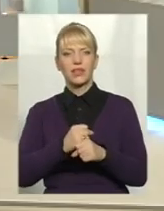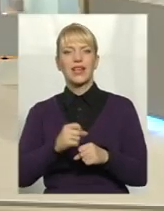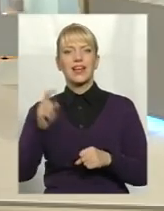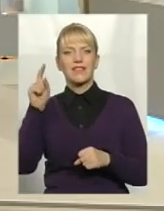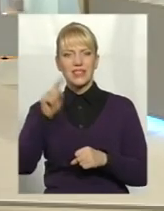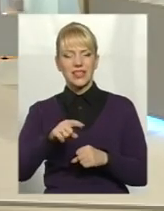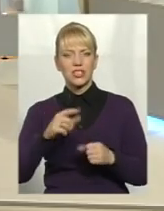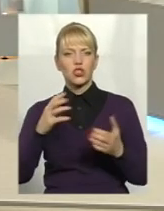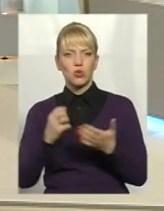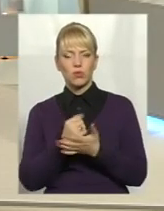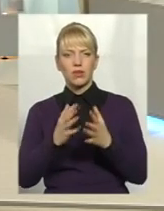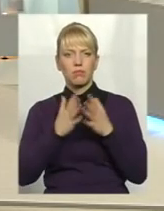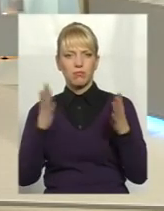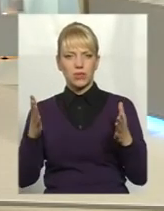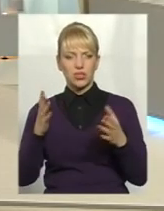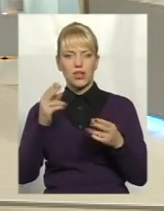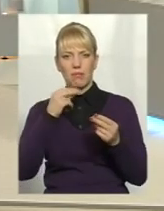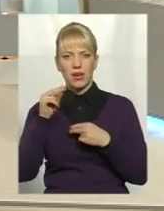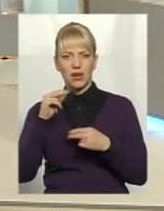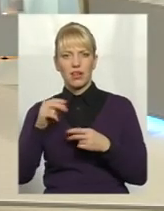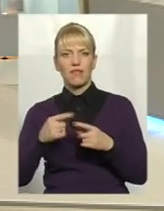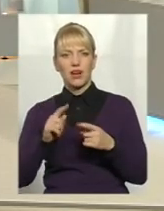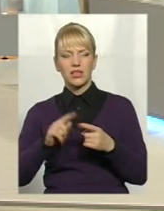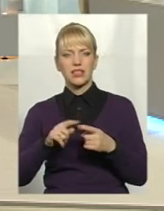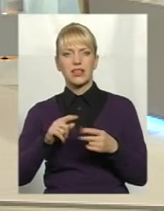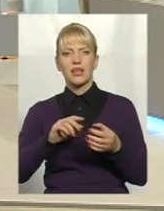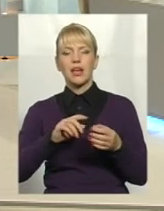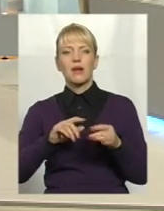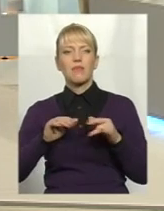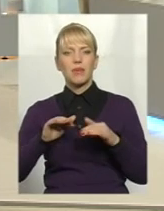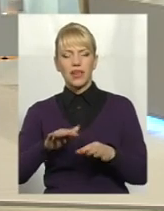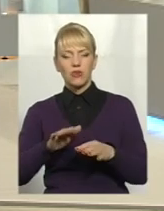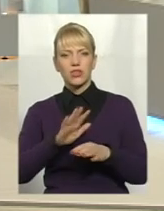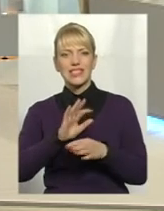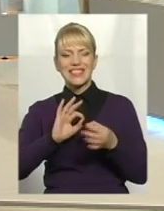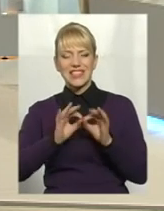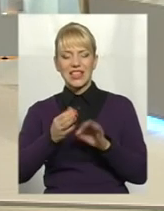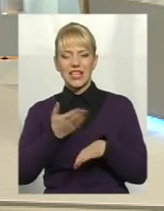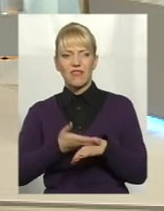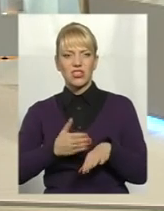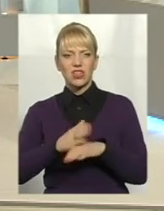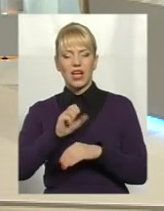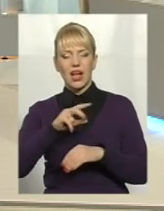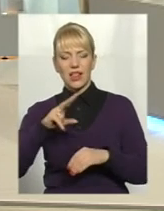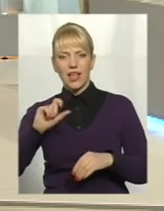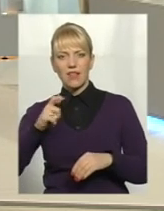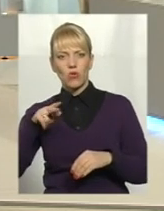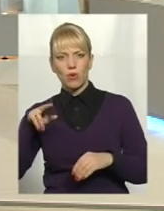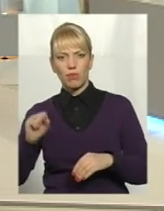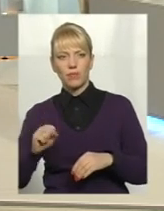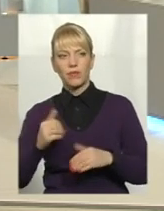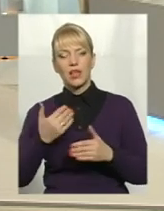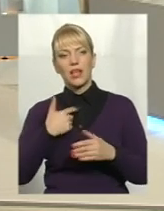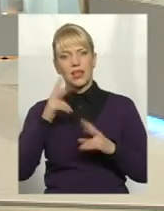здобули більше переваг. Ясно, що період дуже складний, дуже важкий, але Європа, не знаю, ви